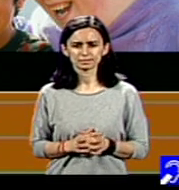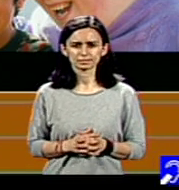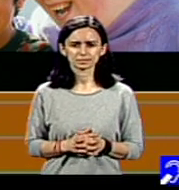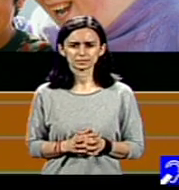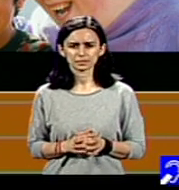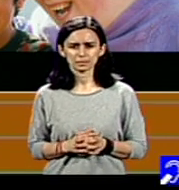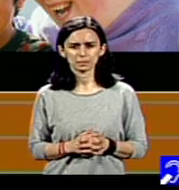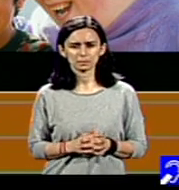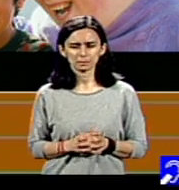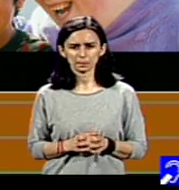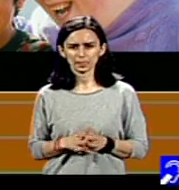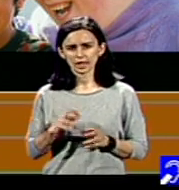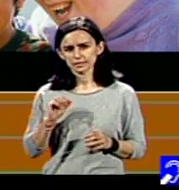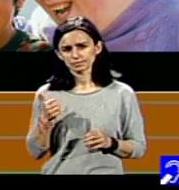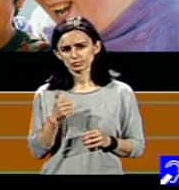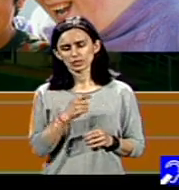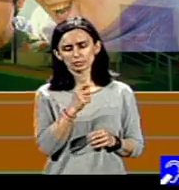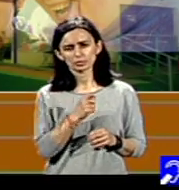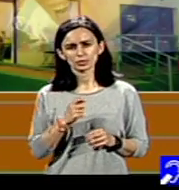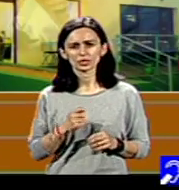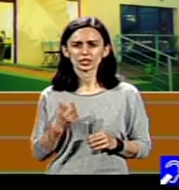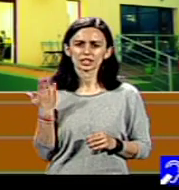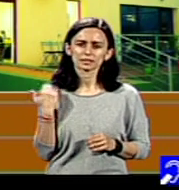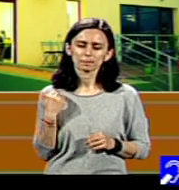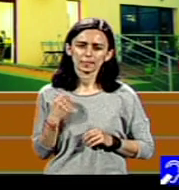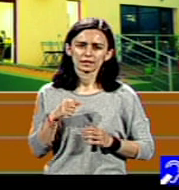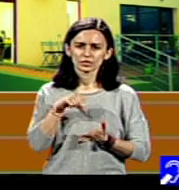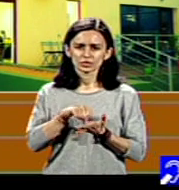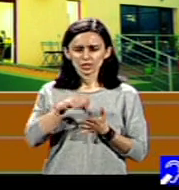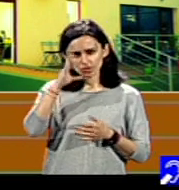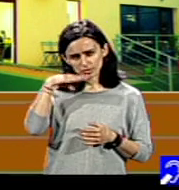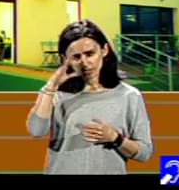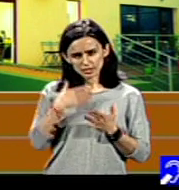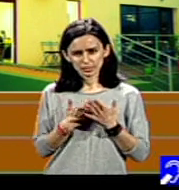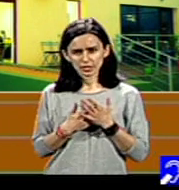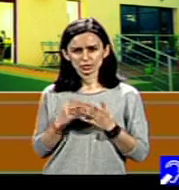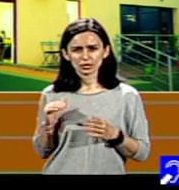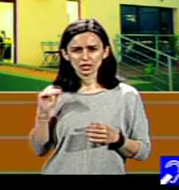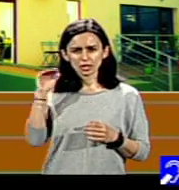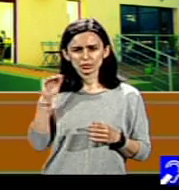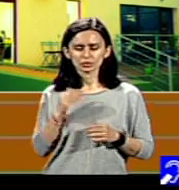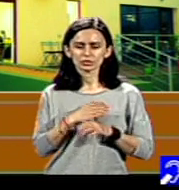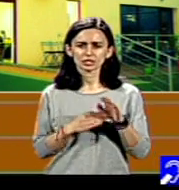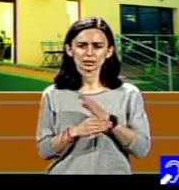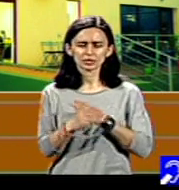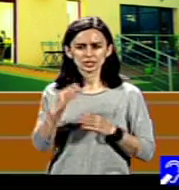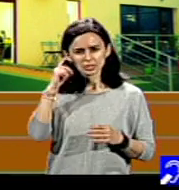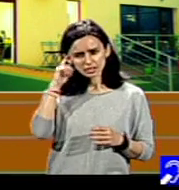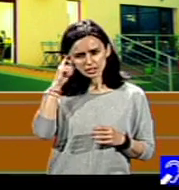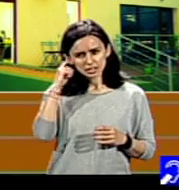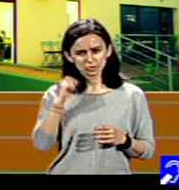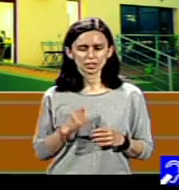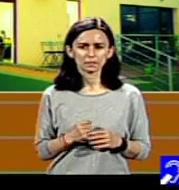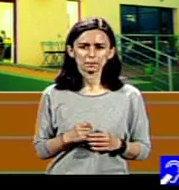Primul nostru proiect, de fapt, a fost un centru de zi pentru adulți cu dizabilități intelectuale, centrul de zi